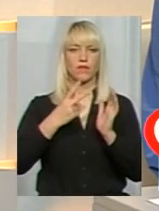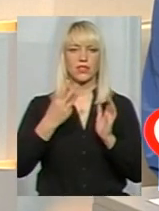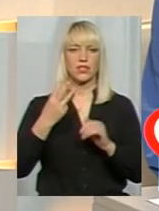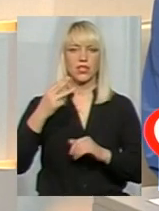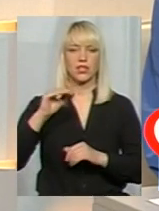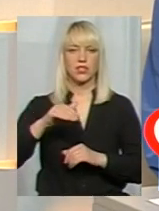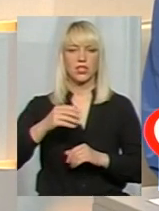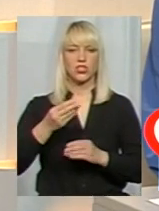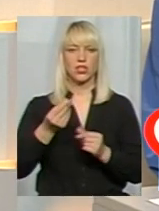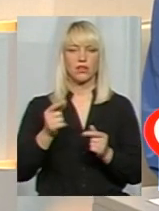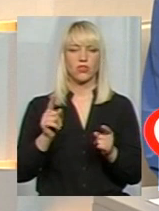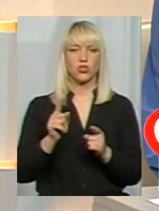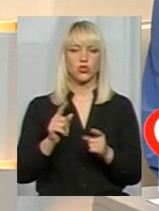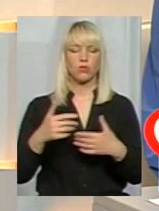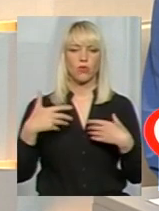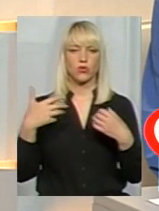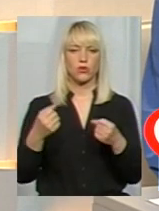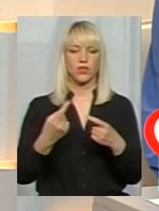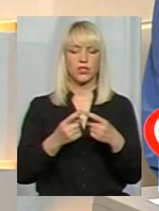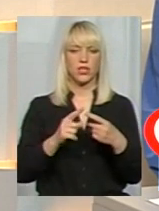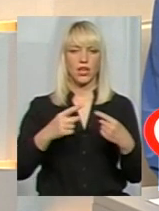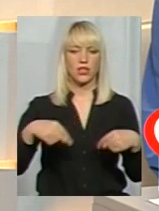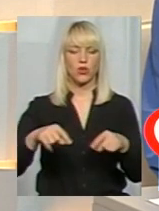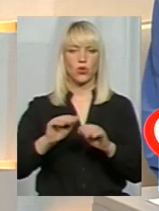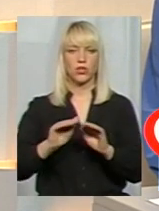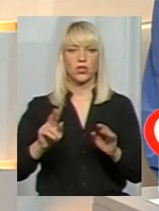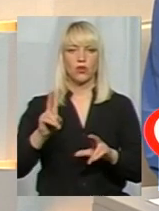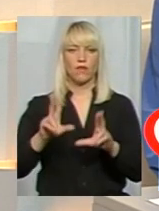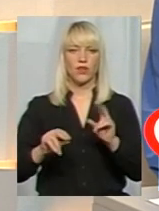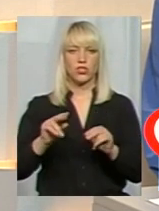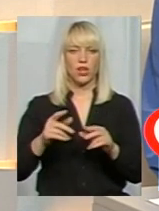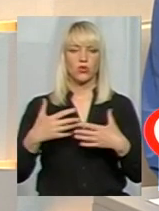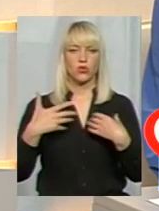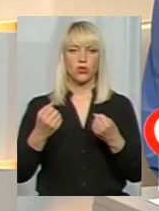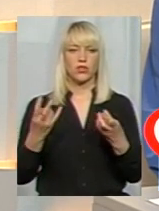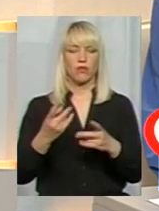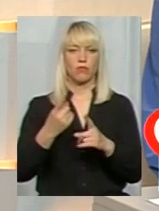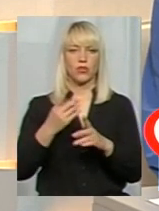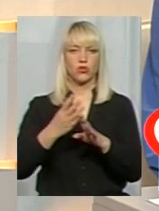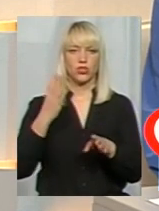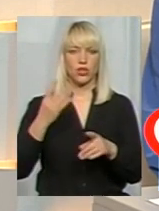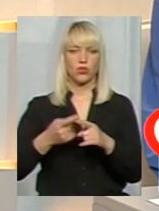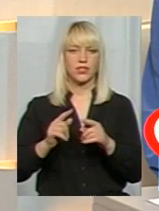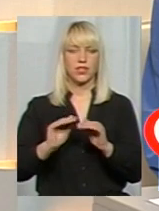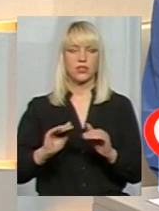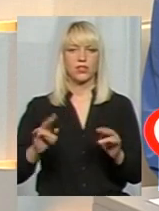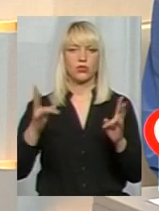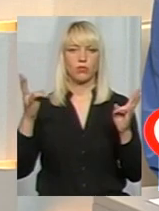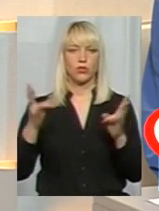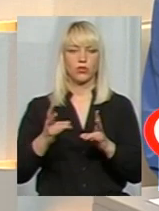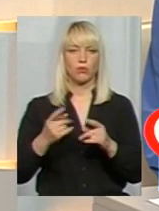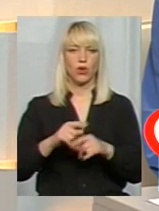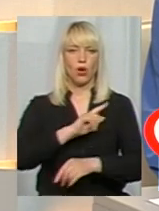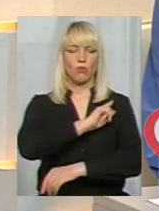для того, щоб оздоровити ті категорії дітей, які ми вважаємо, що оздоровлювати треба в першу чергу. Це діти, які потребують